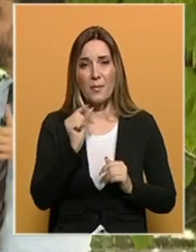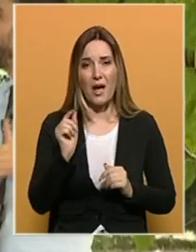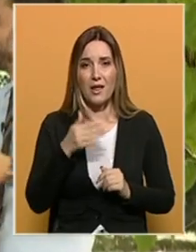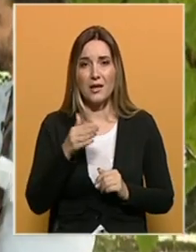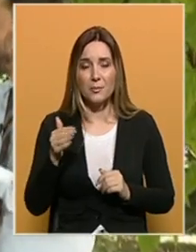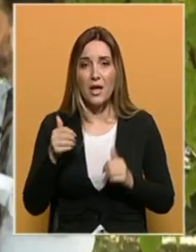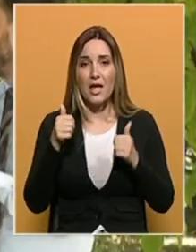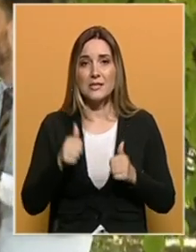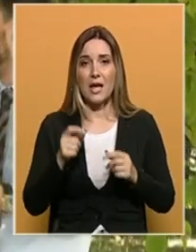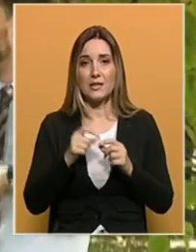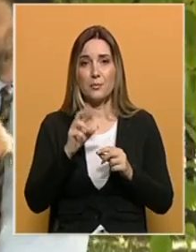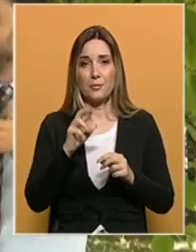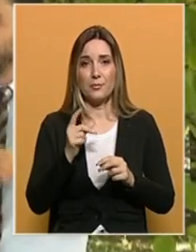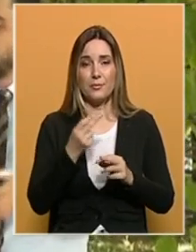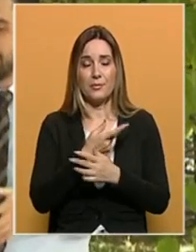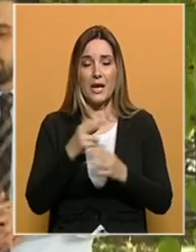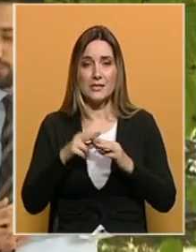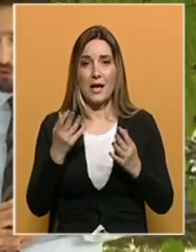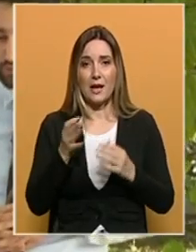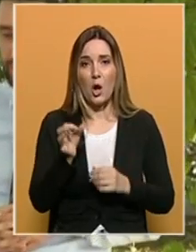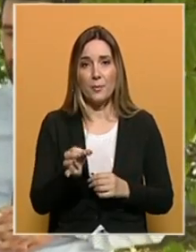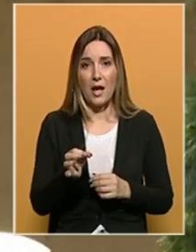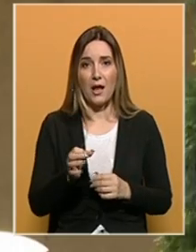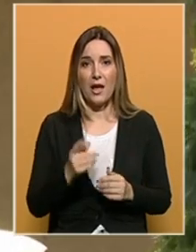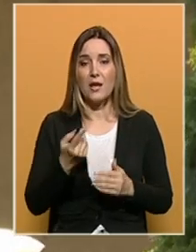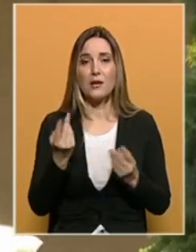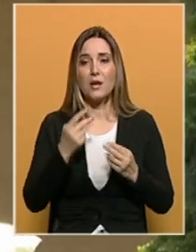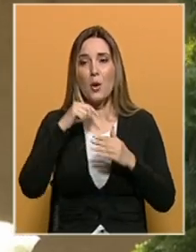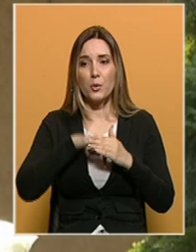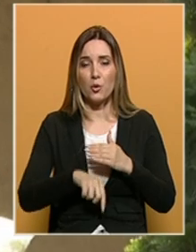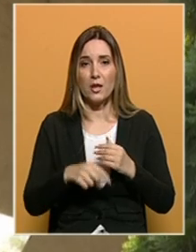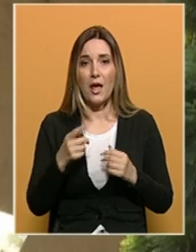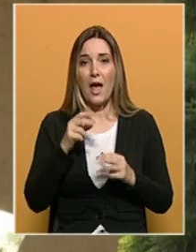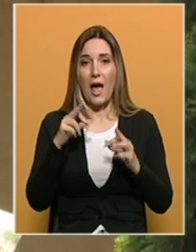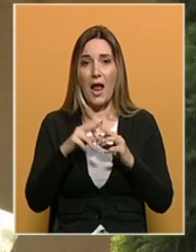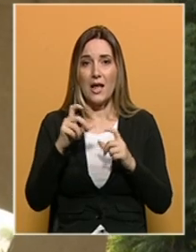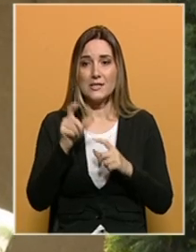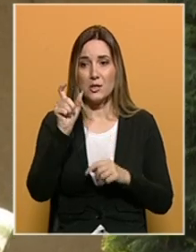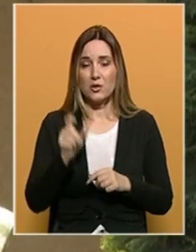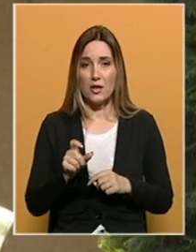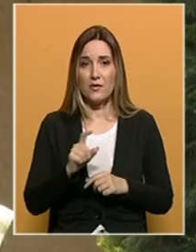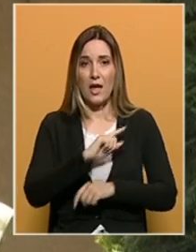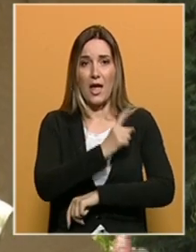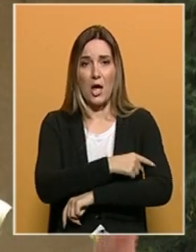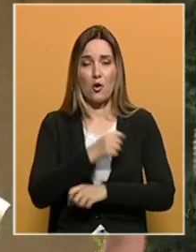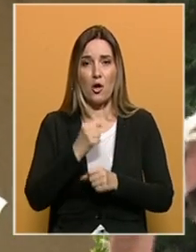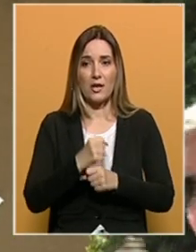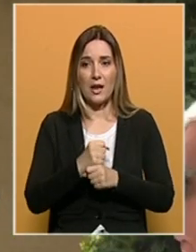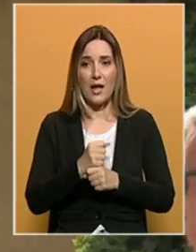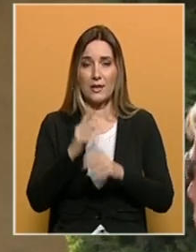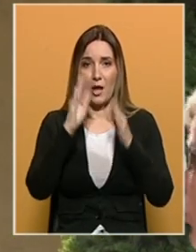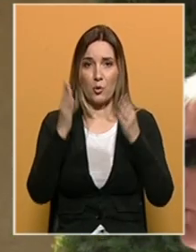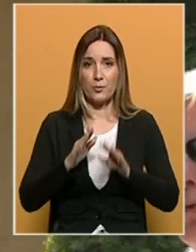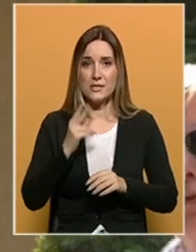tako, evo, i Breza kao mala, sigurno u nekom trenutku progutana. Šta bi rekao Alija Sirotanović, heroj rade, na ovoj bisti zagledan